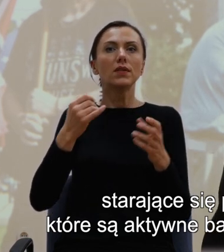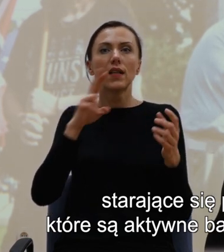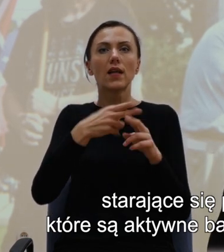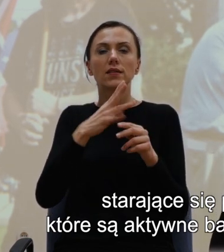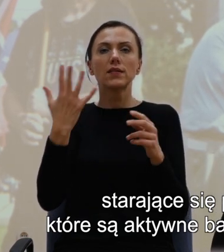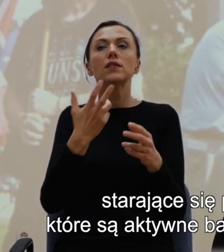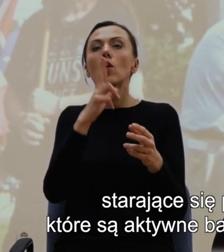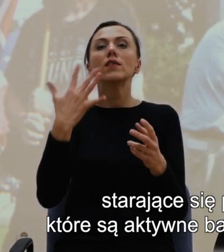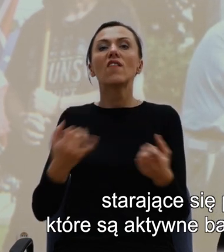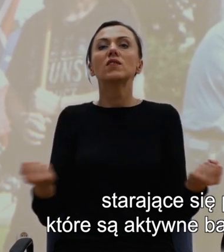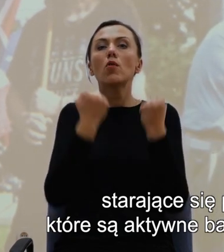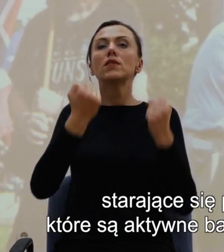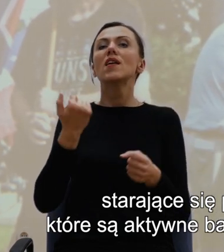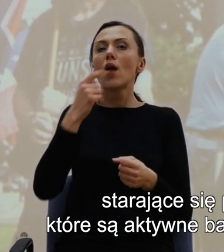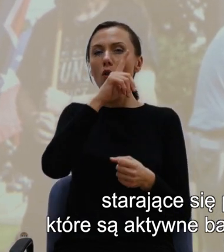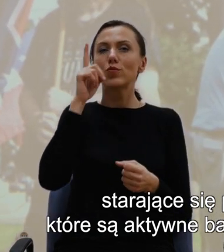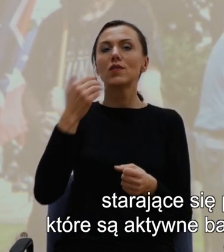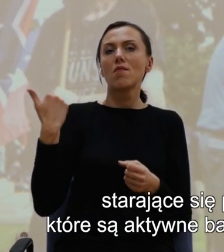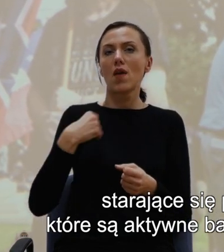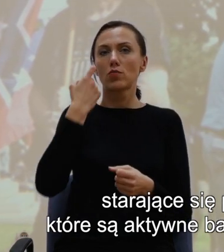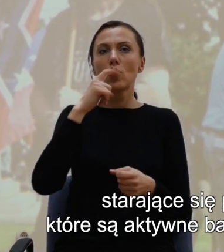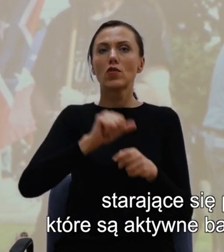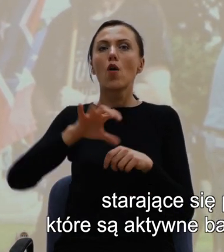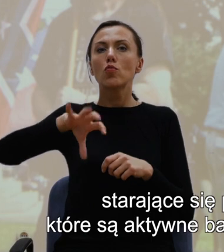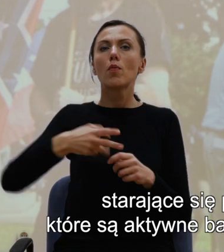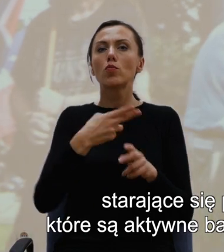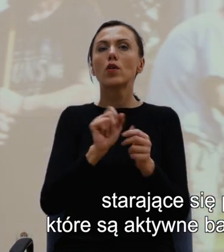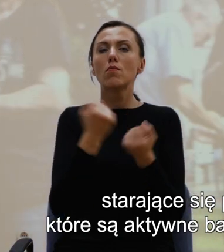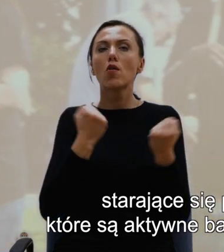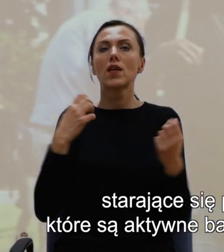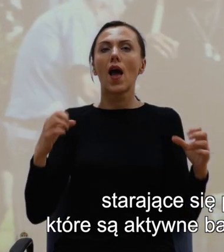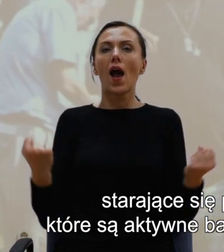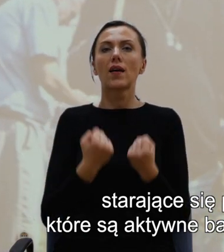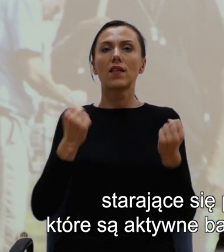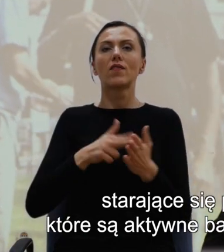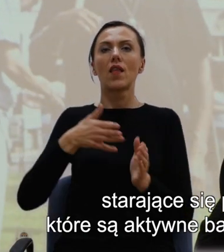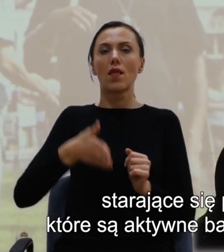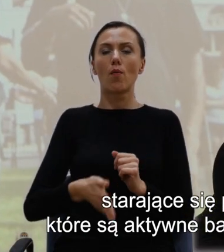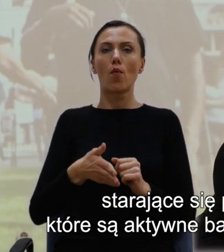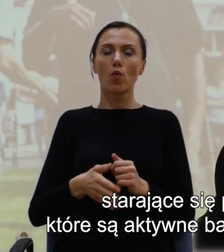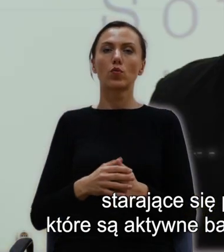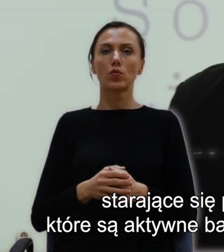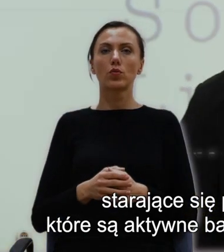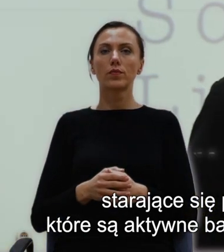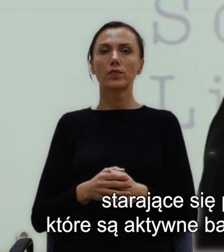supremacji, takie jak grupy, które są aktywne bardzo mocno na południu, takie jak Ku Klux Klanu.